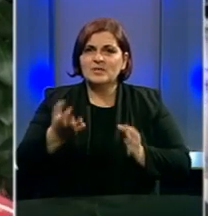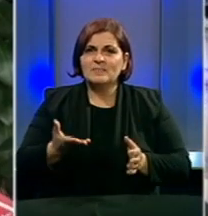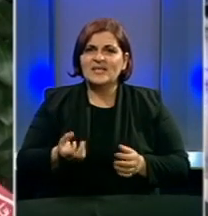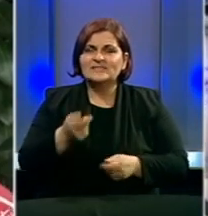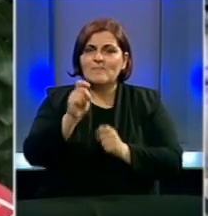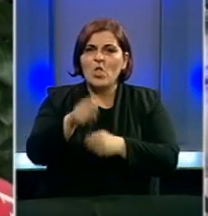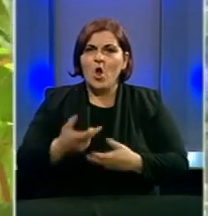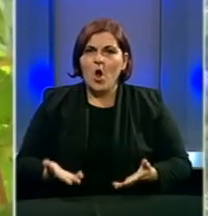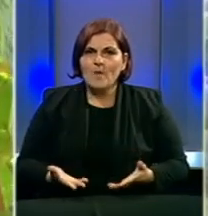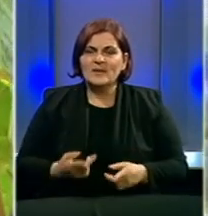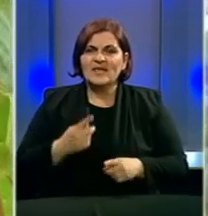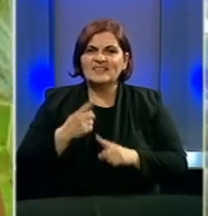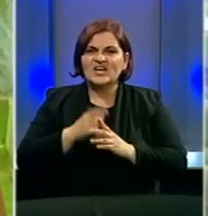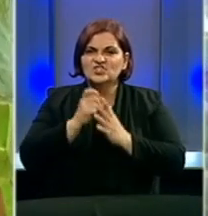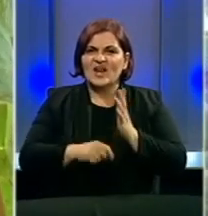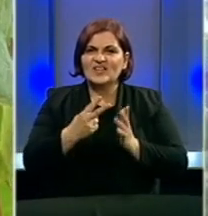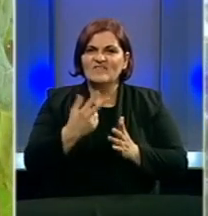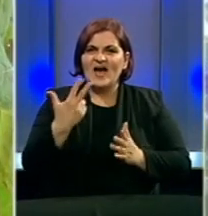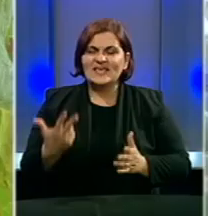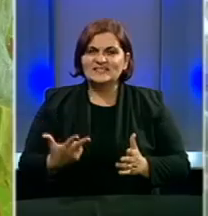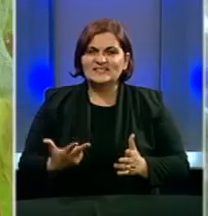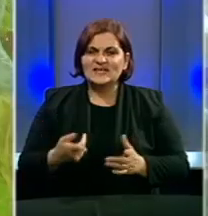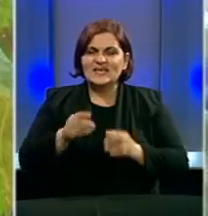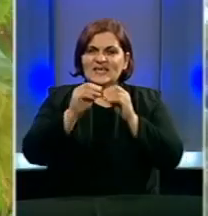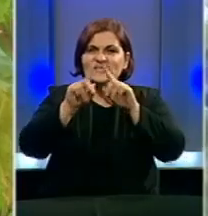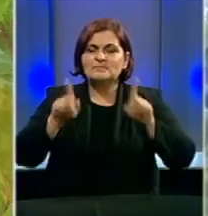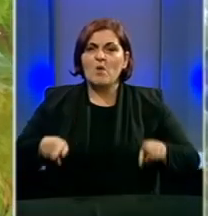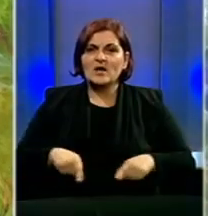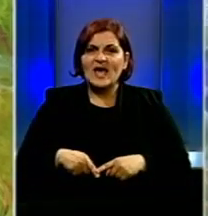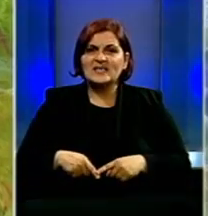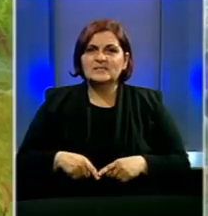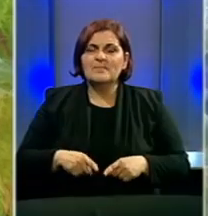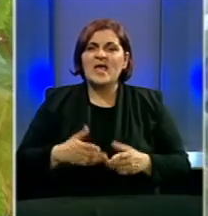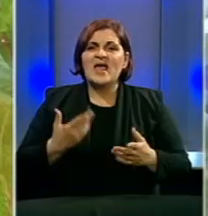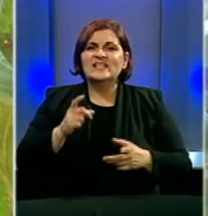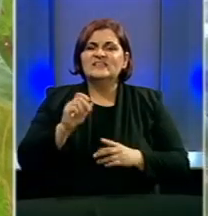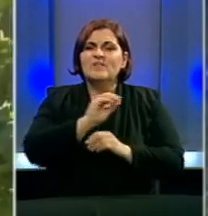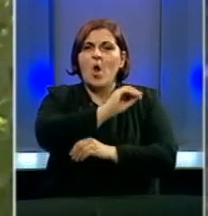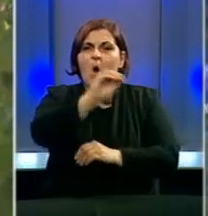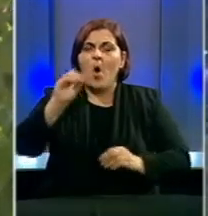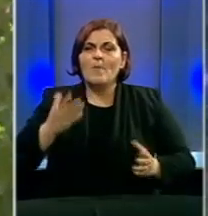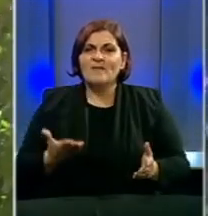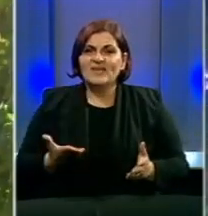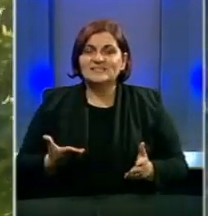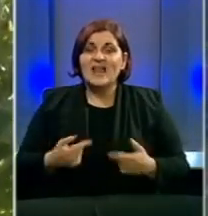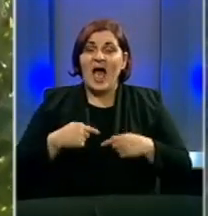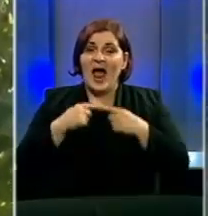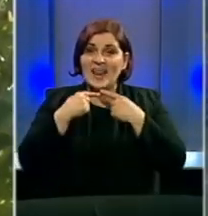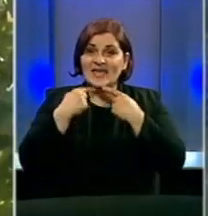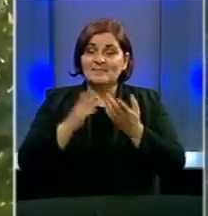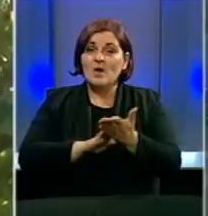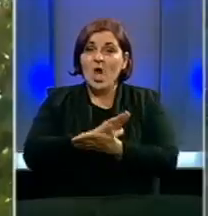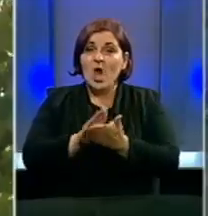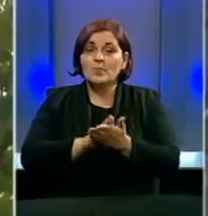poljoprivrede, tačnije člana 23 CEFTA sporazuma, što bi smo definitivno članice CEFTA obavijestili u tom slučaju, ali rekao bih da smo